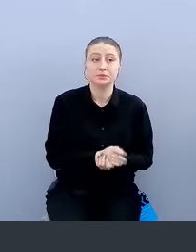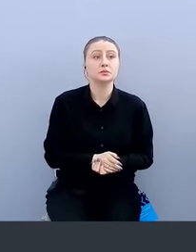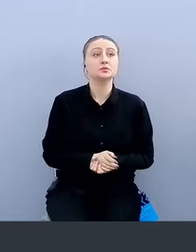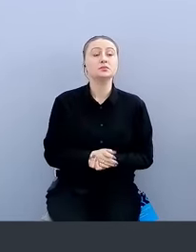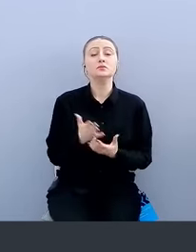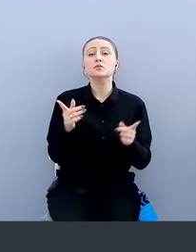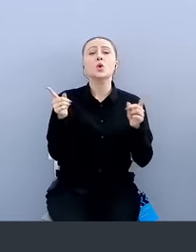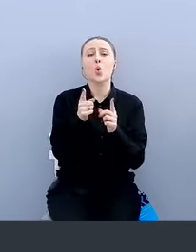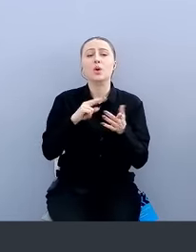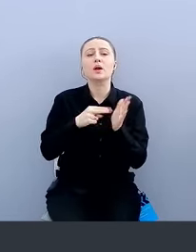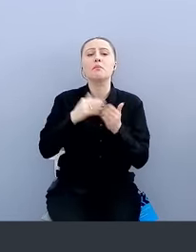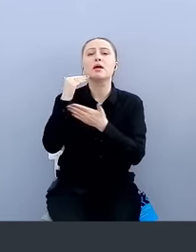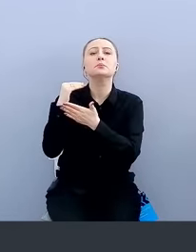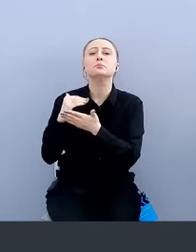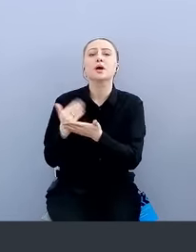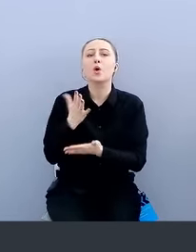Коротко по плану доклада.